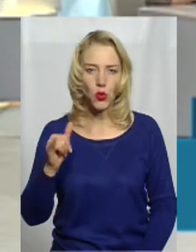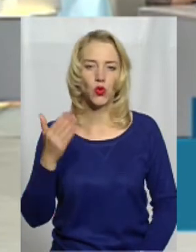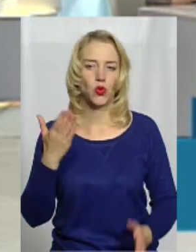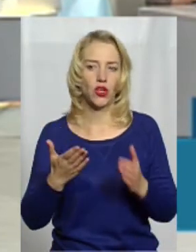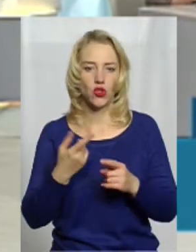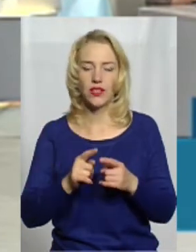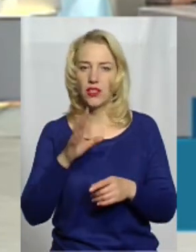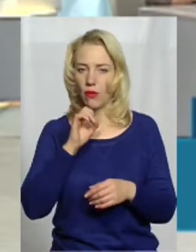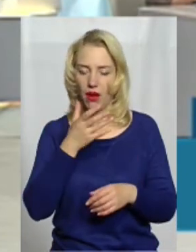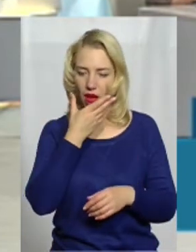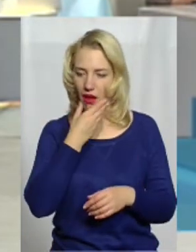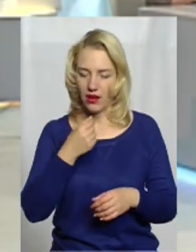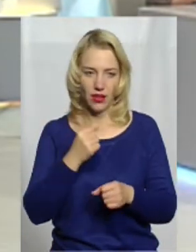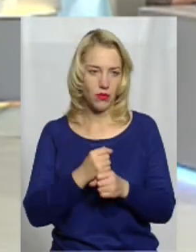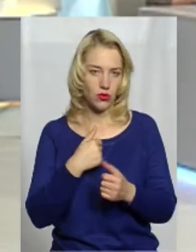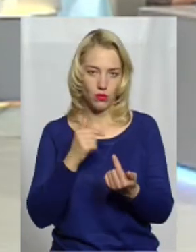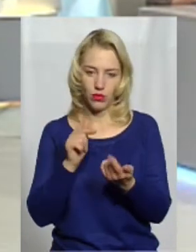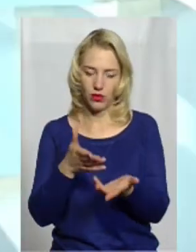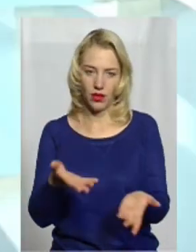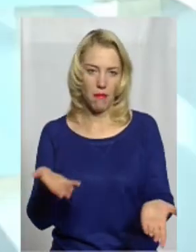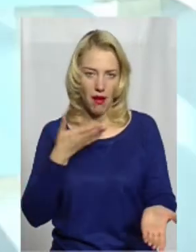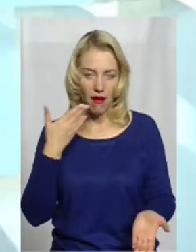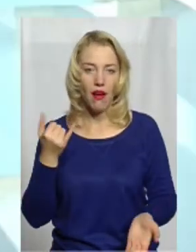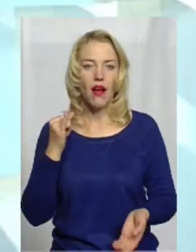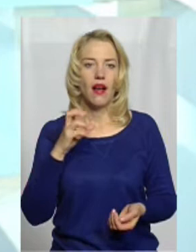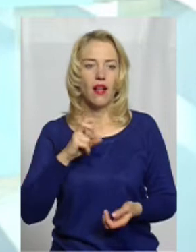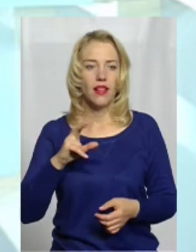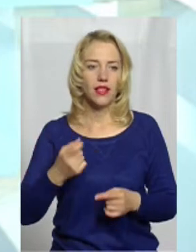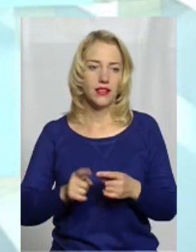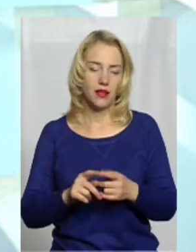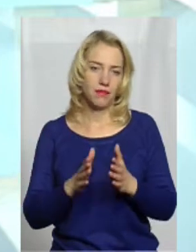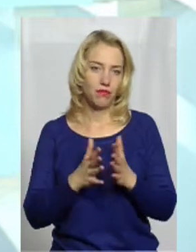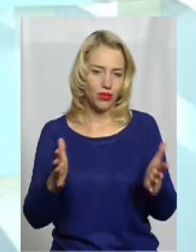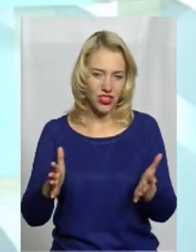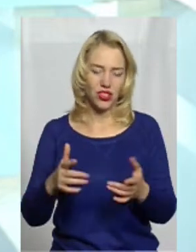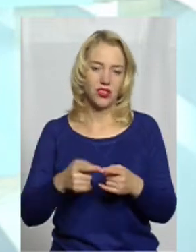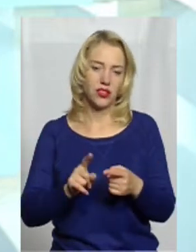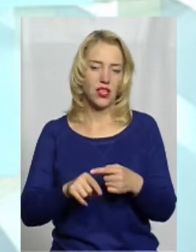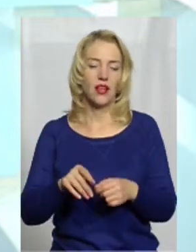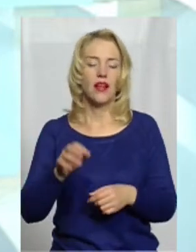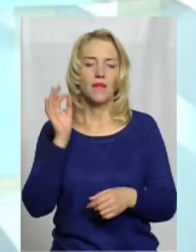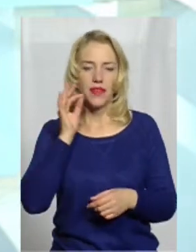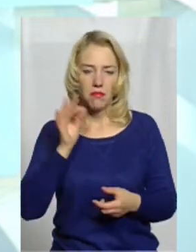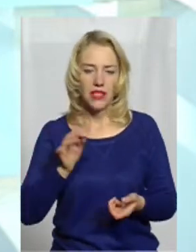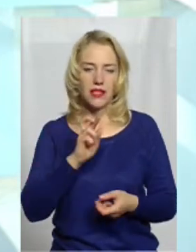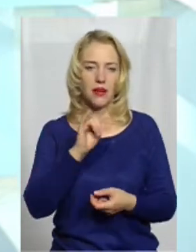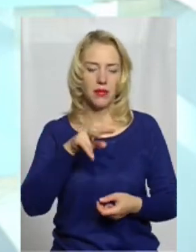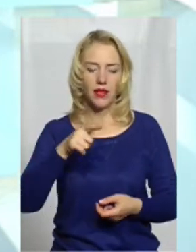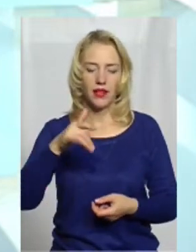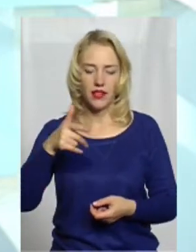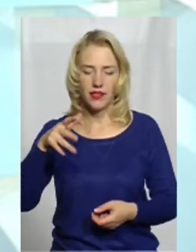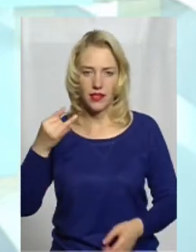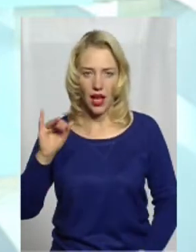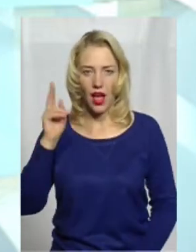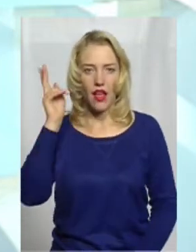ця собака хорошо працює, ми не проти. Але більшість порід – це німецька вівчарка, це бельгійська вівчарка, це Лабрадор,